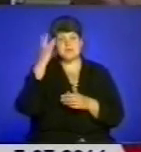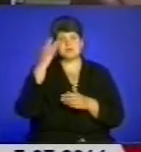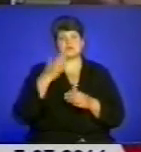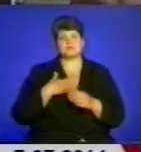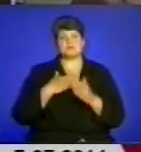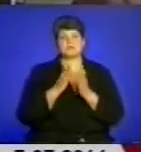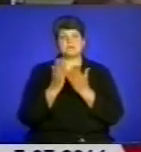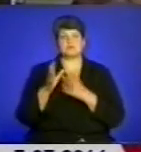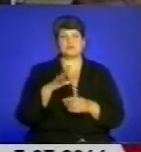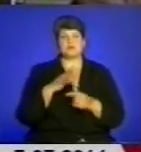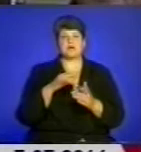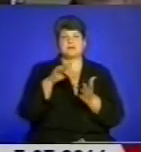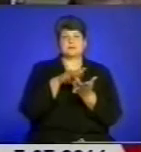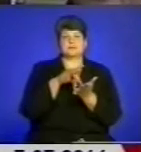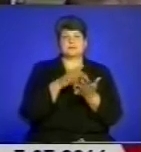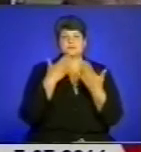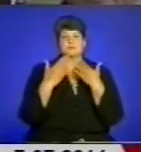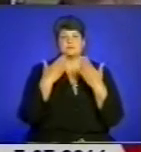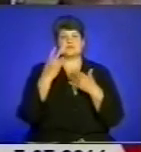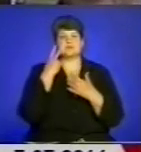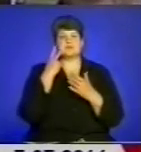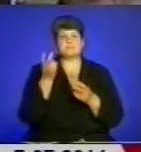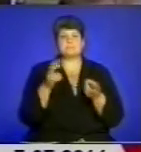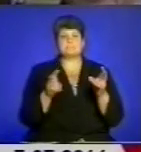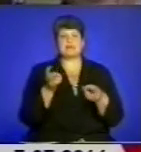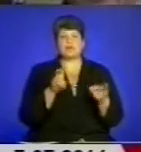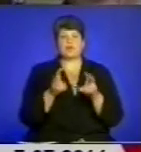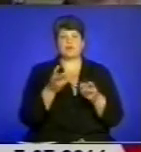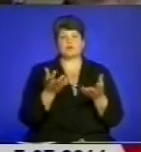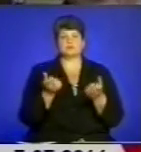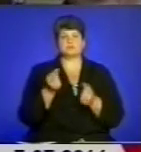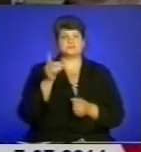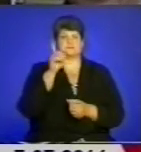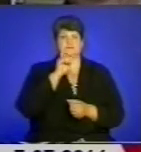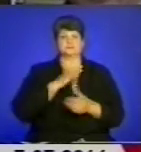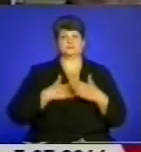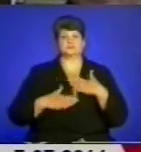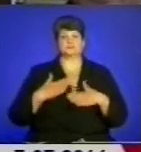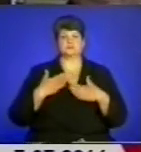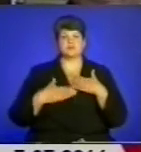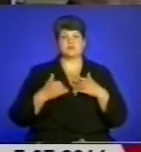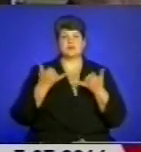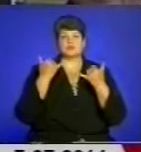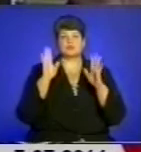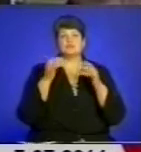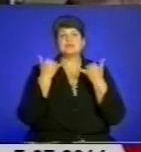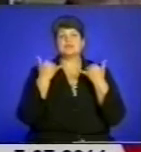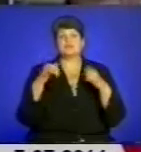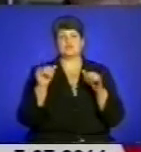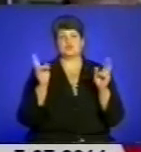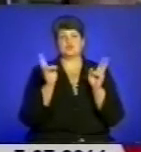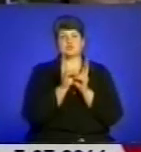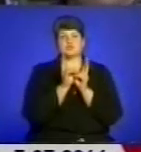спілкування, щоб ви сюди зазвичай приходили і отримували насолоду. І сьогодні в нас буде дивовижна зустріч з